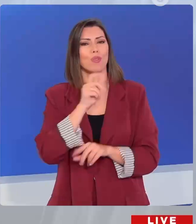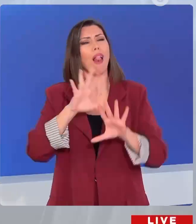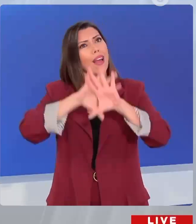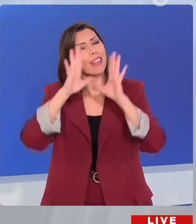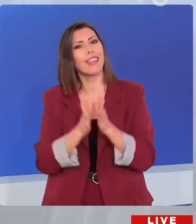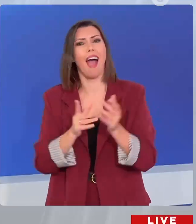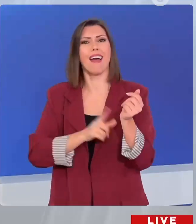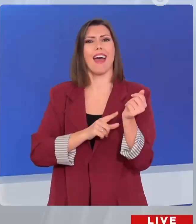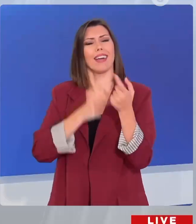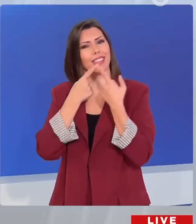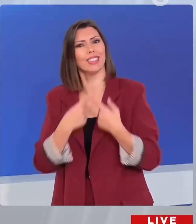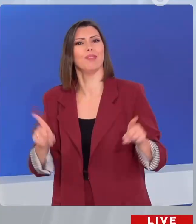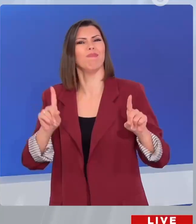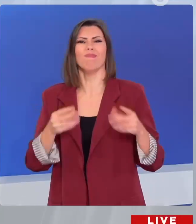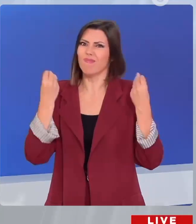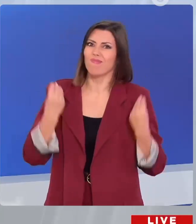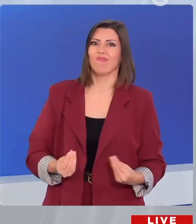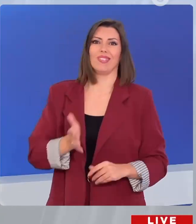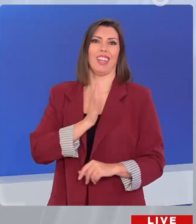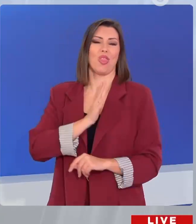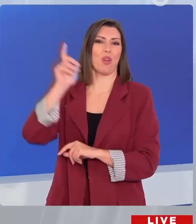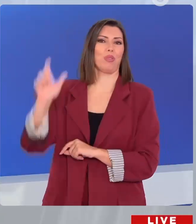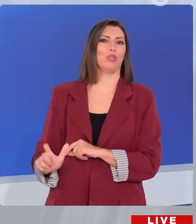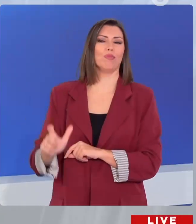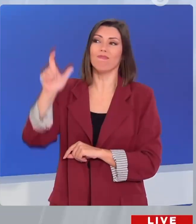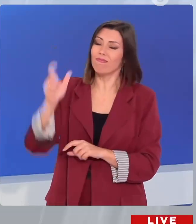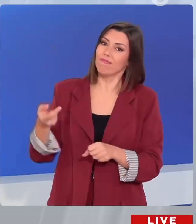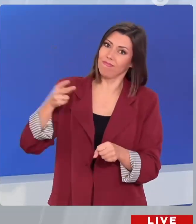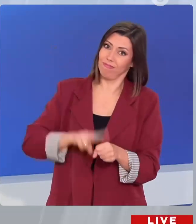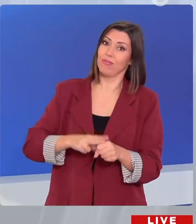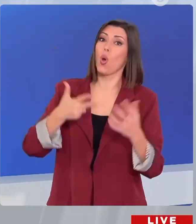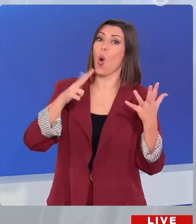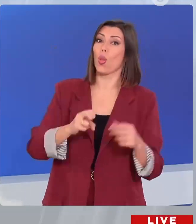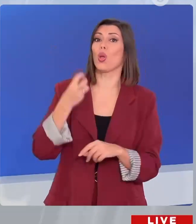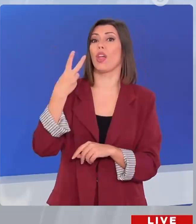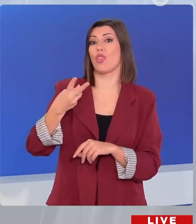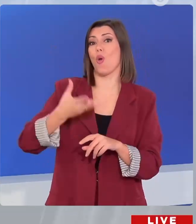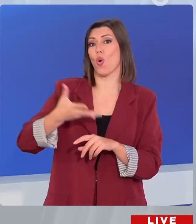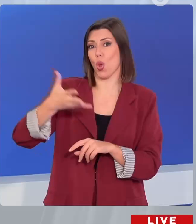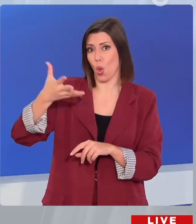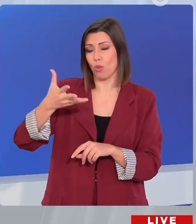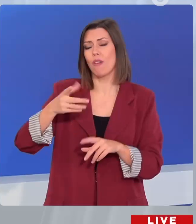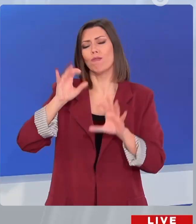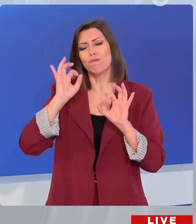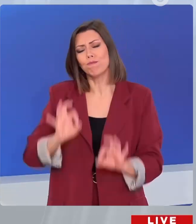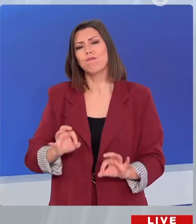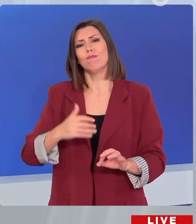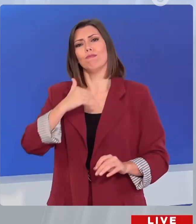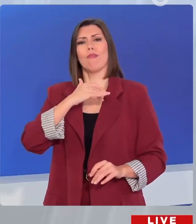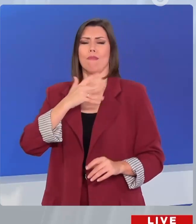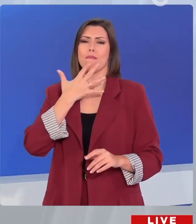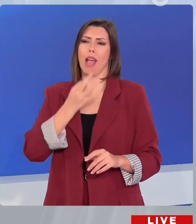Ένας ωραίος άνθρωπος. Ο Γιάννης Μπουτάρης έφυγε στα 82 του γεμάτος από ζωή. Αλλά θα βρίσκεται για πάντα στην καρδιά μας, όπως γράφει στο